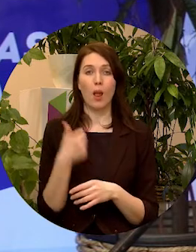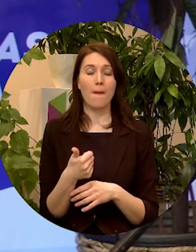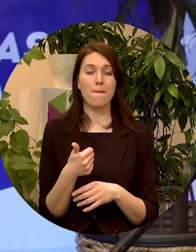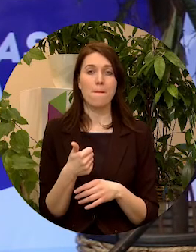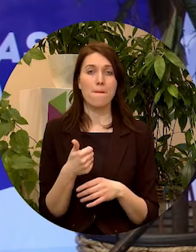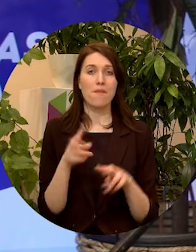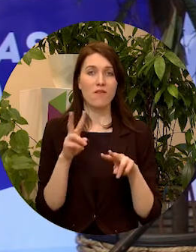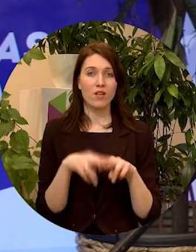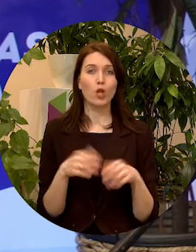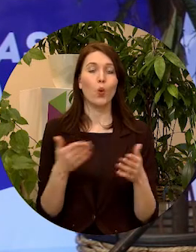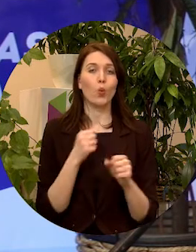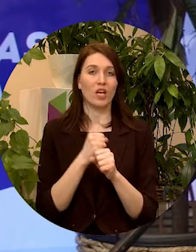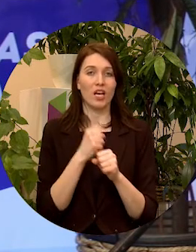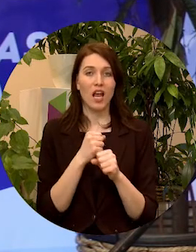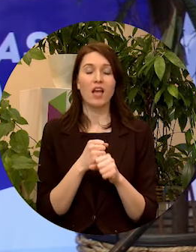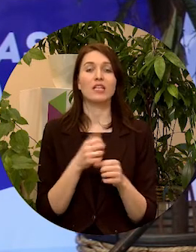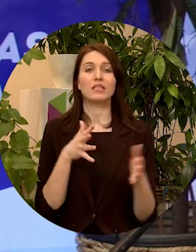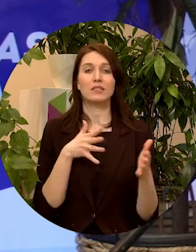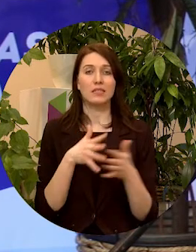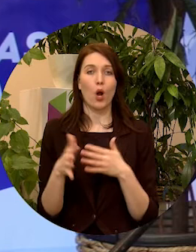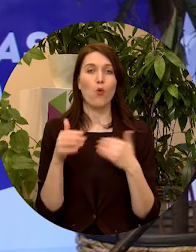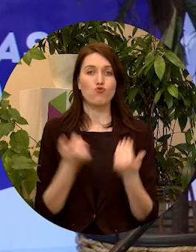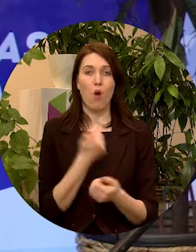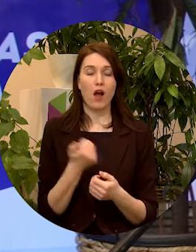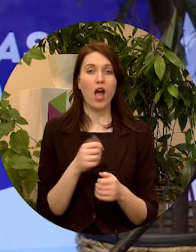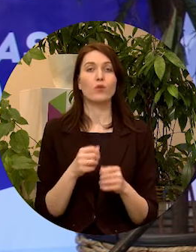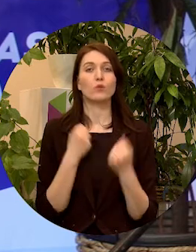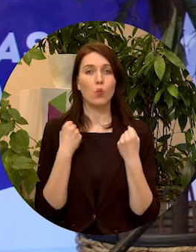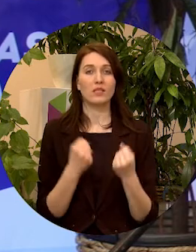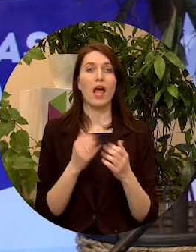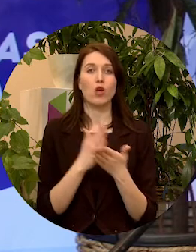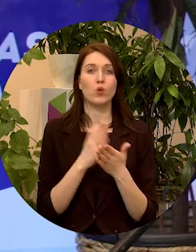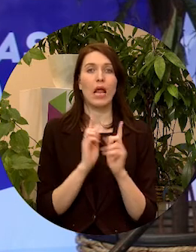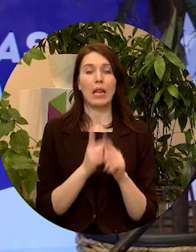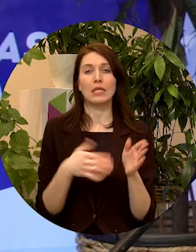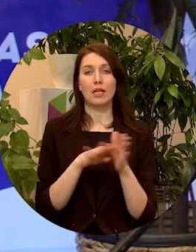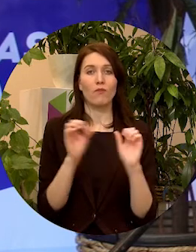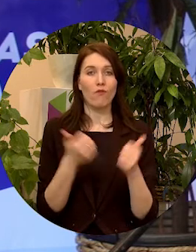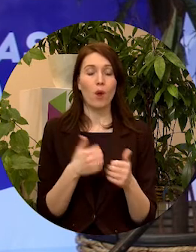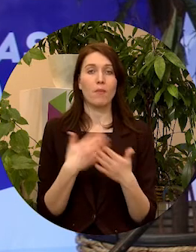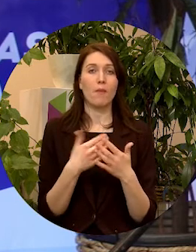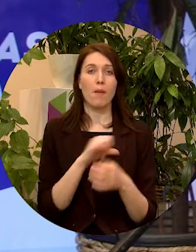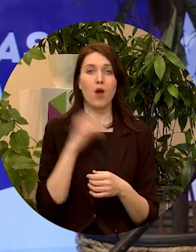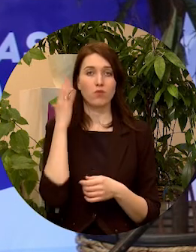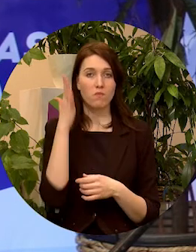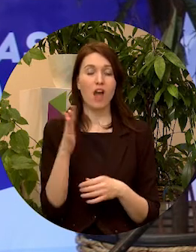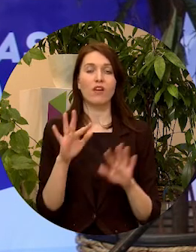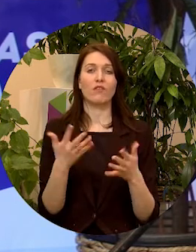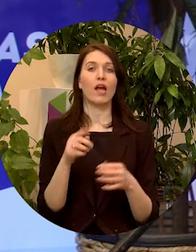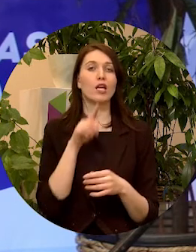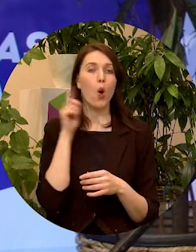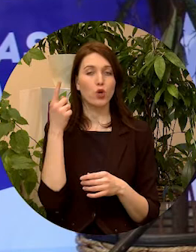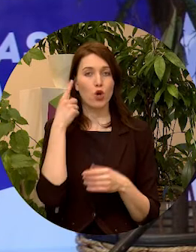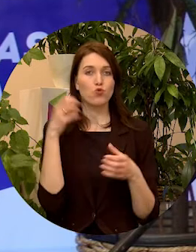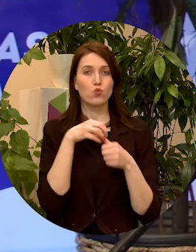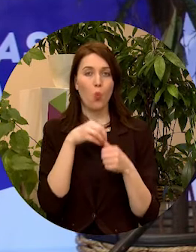platforma, kur to darīt, ar kuru stiprināt esošās līdzdalības formas, kā jominētās pašpārvaldes vai jauniešu domi